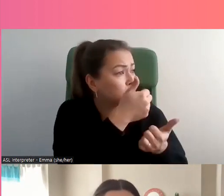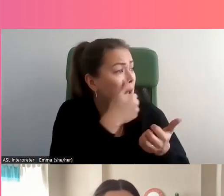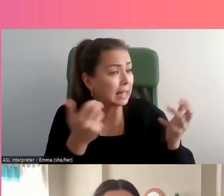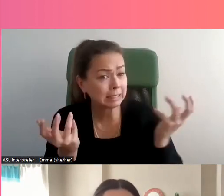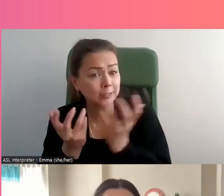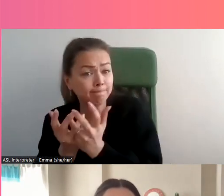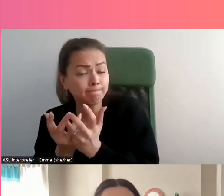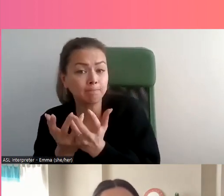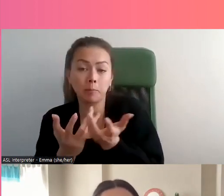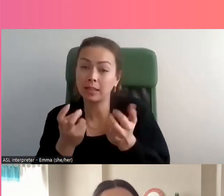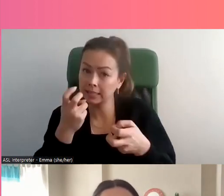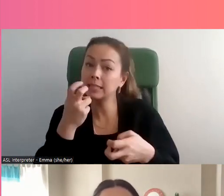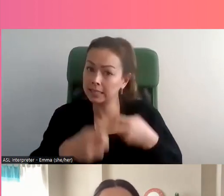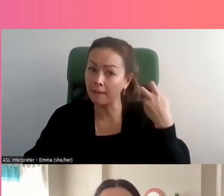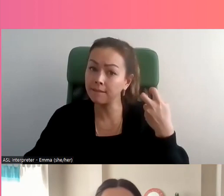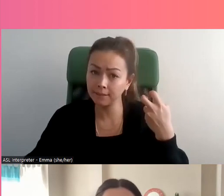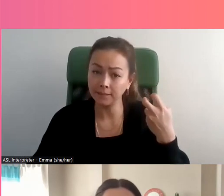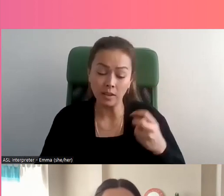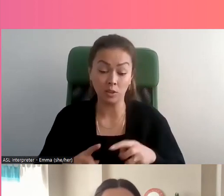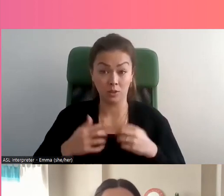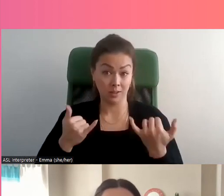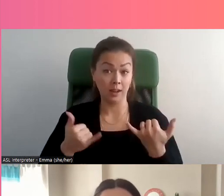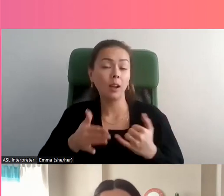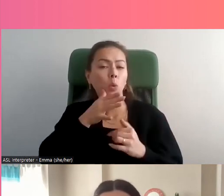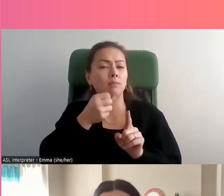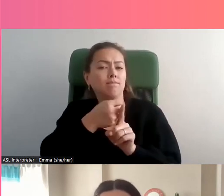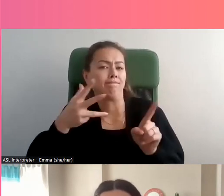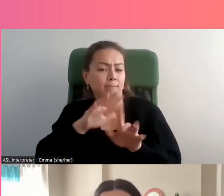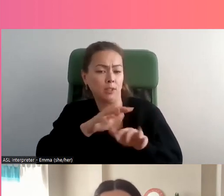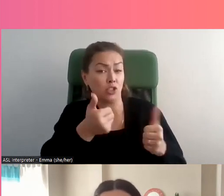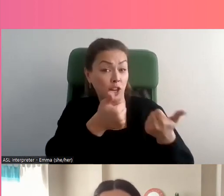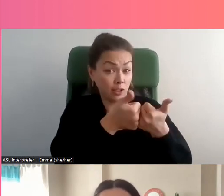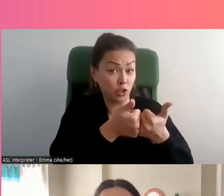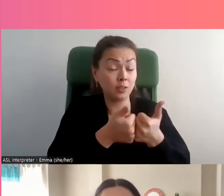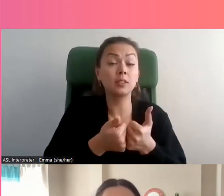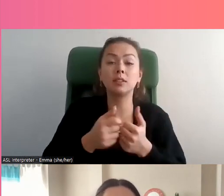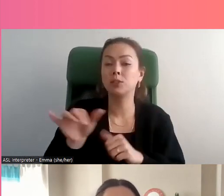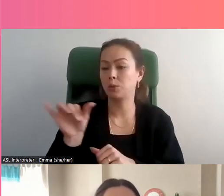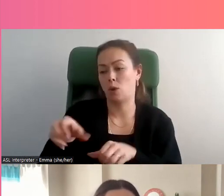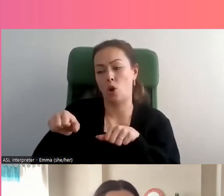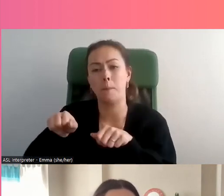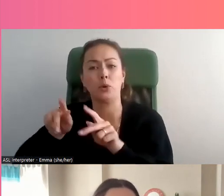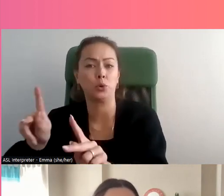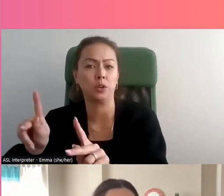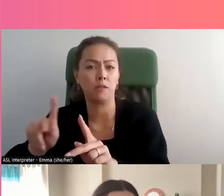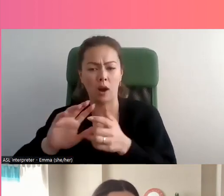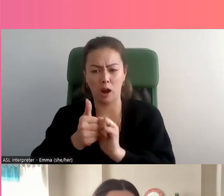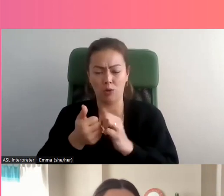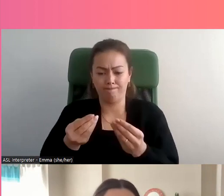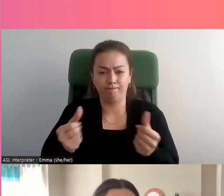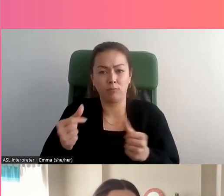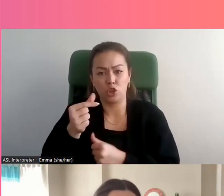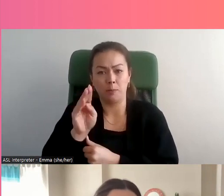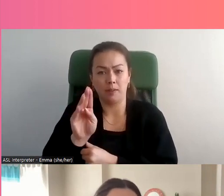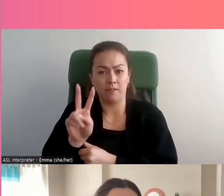Alors aujourd'hui, nous allons vous parler des défis et des occasions que nous voyons pour aborder